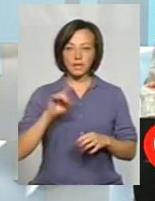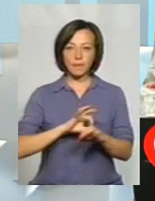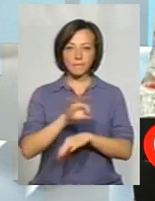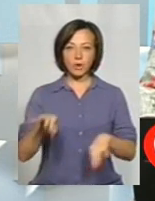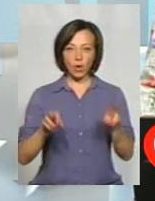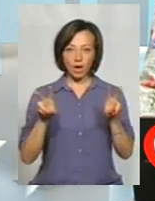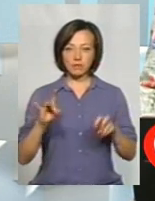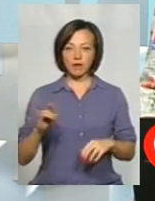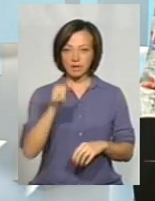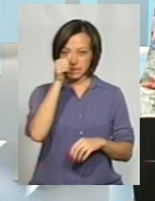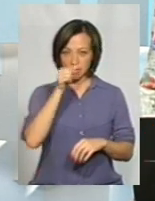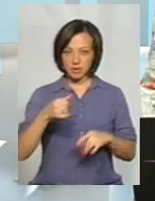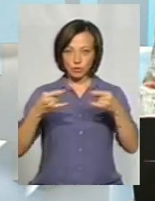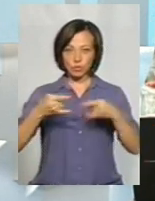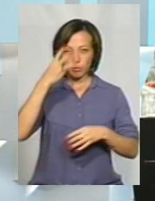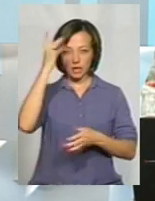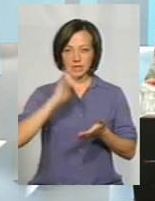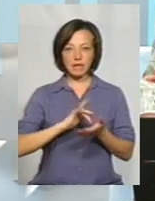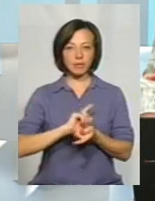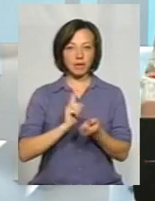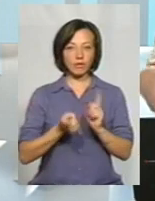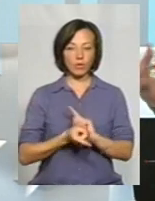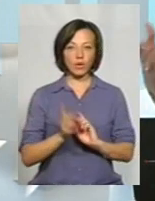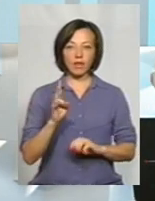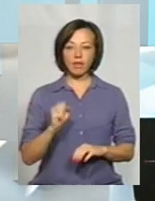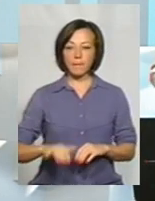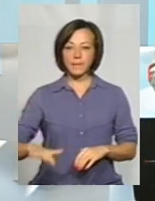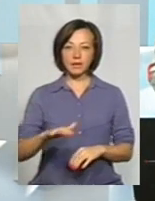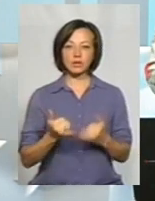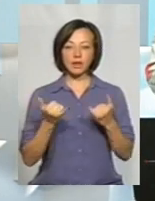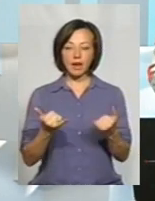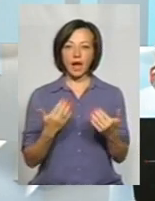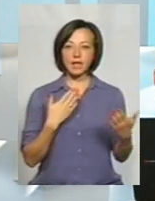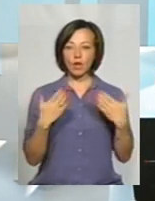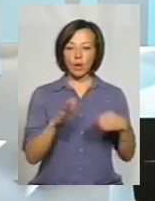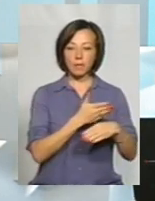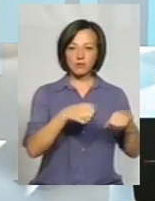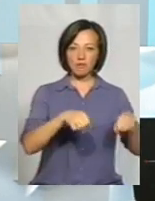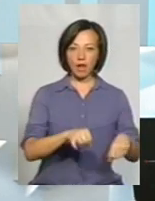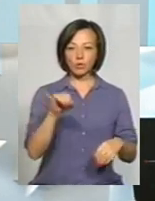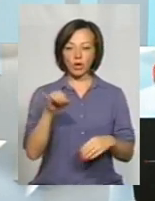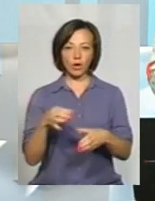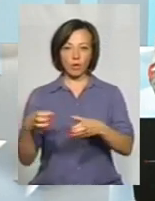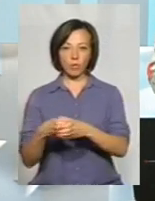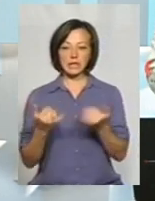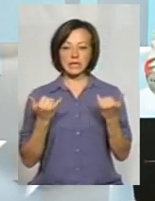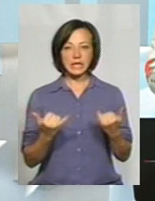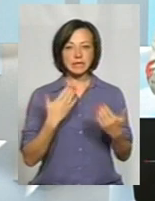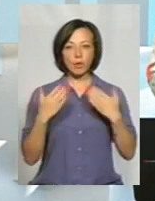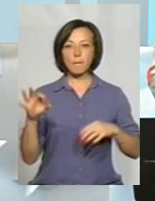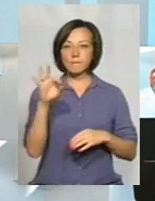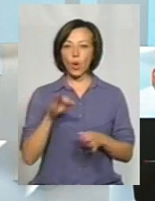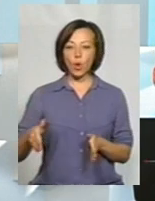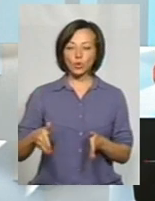Нагадаю, раз на місяць студія «Поділля Центр» перетворюється на майданчик для діалогу між владою і громадою. Нині спілкуємось про